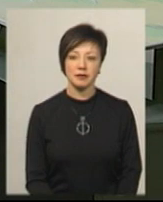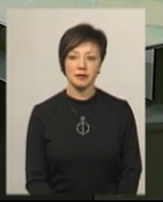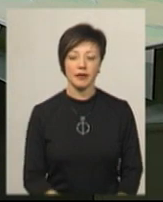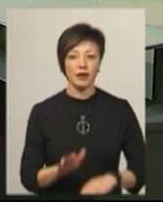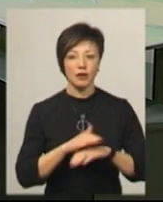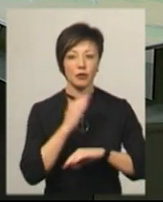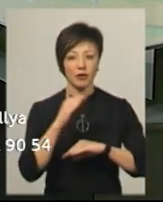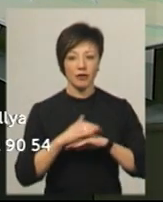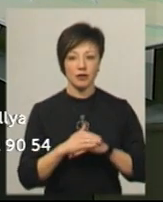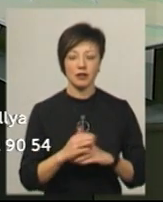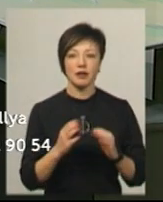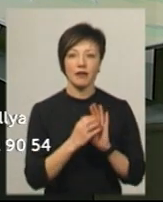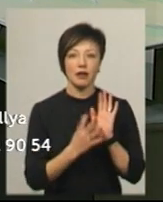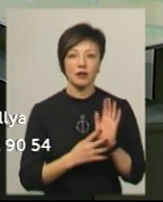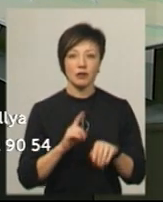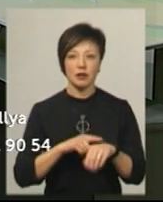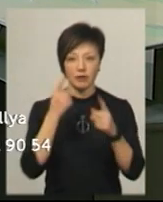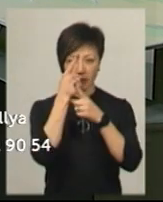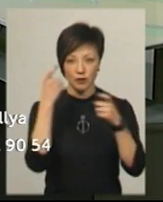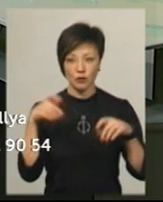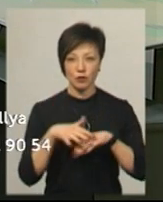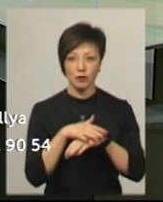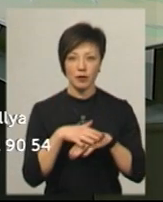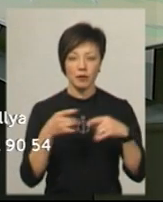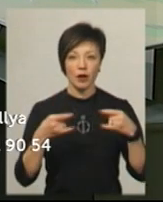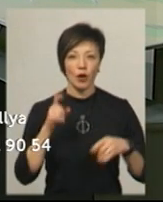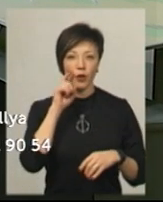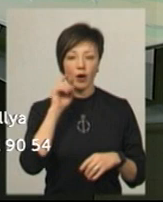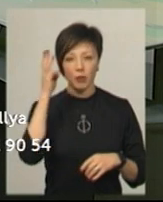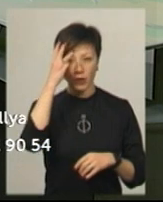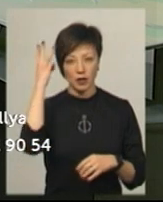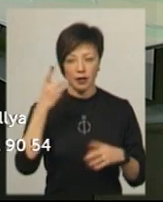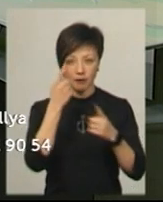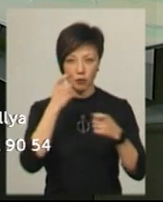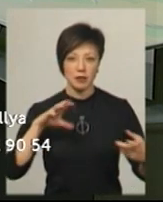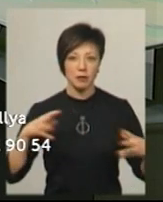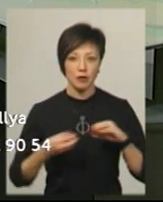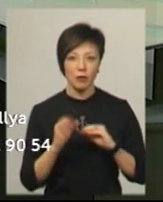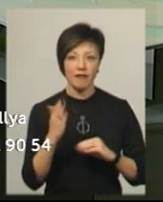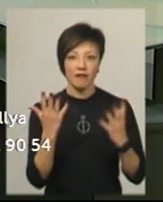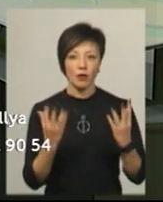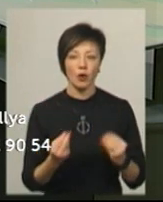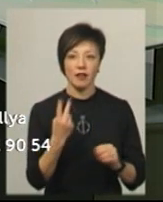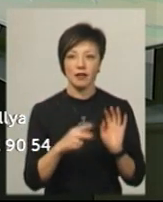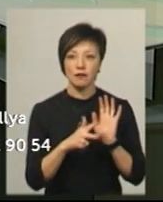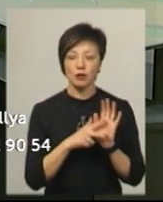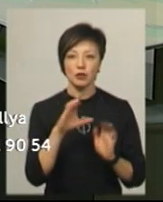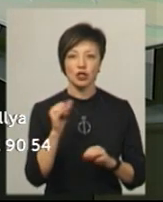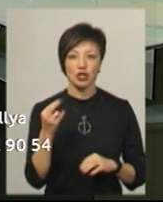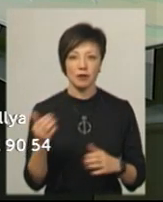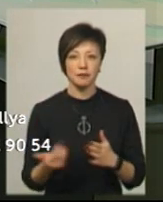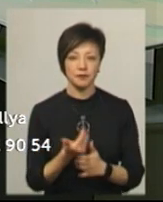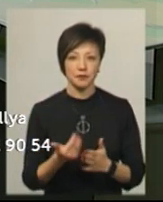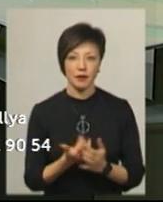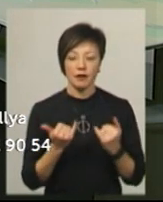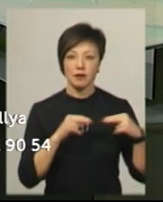Доброго вечора, 19-та година. В ефірі Суспільного мовника «Я Поділля» з інформаційним підсумком. Вівторка, 28 січня, випуск новин.